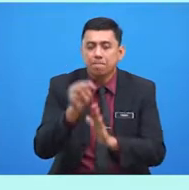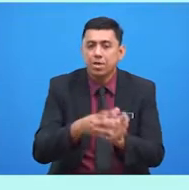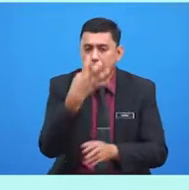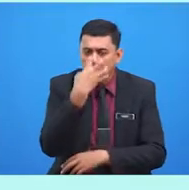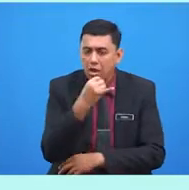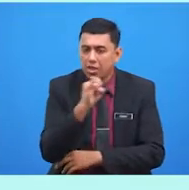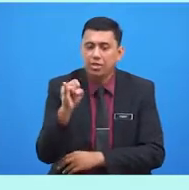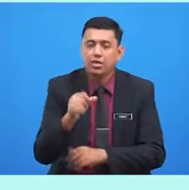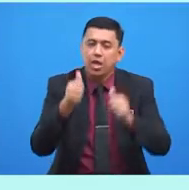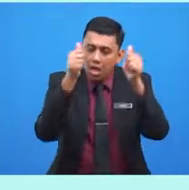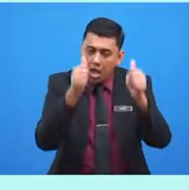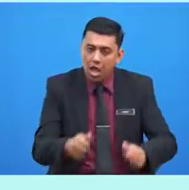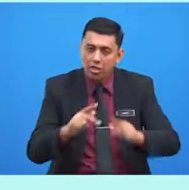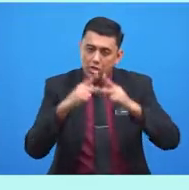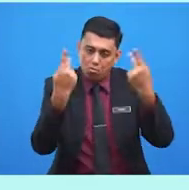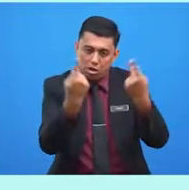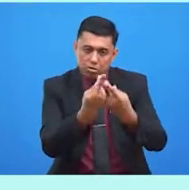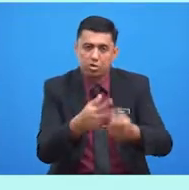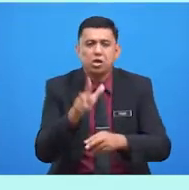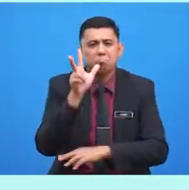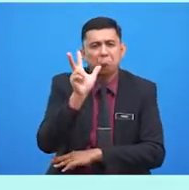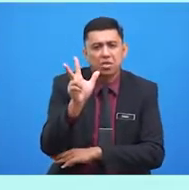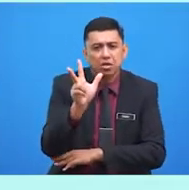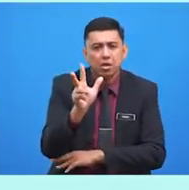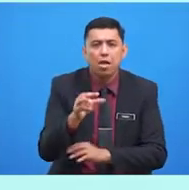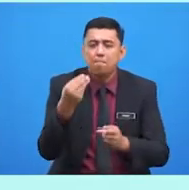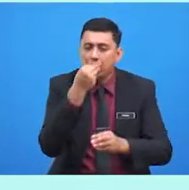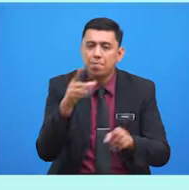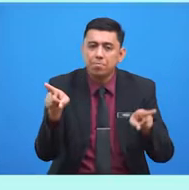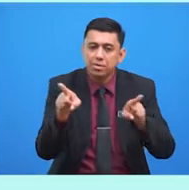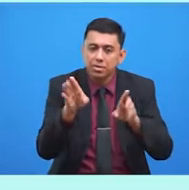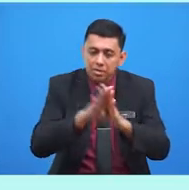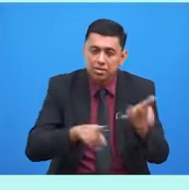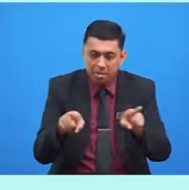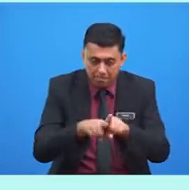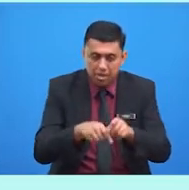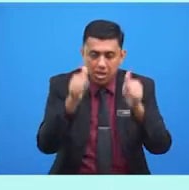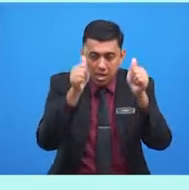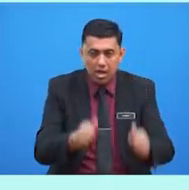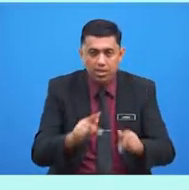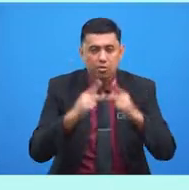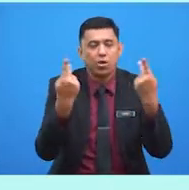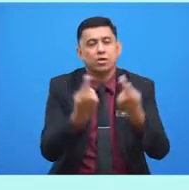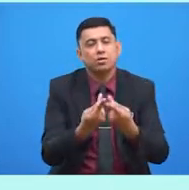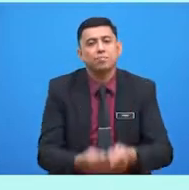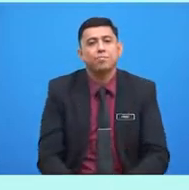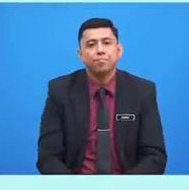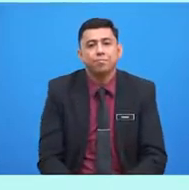memarahi ahli keluarga. Ketiga, makan bersama ahli keluarga.